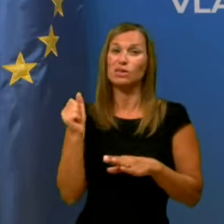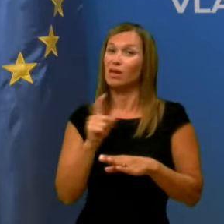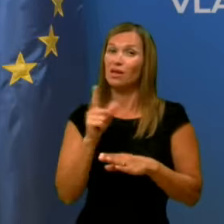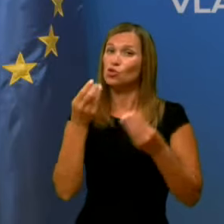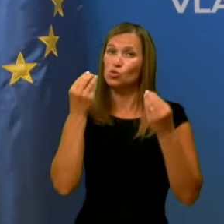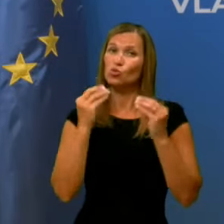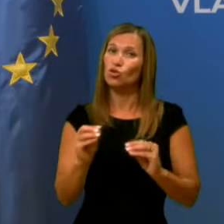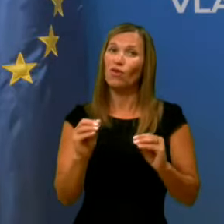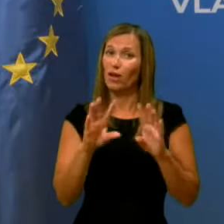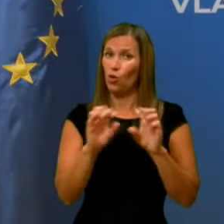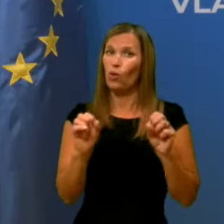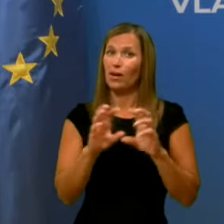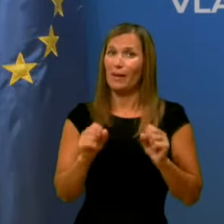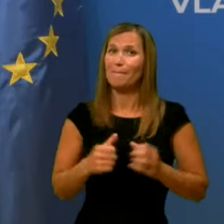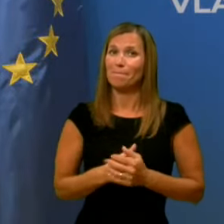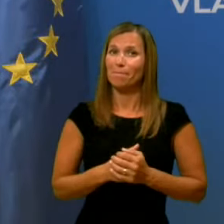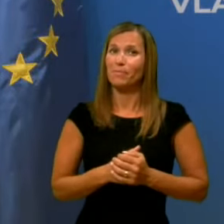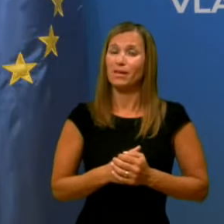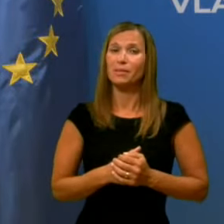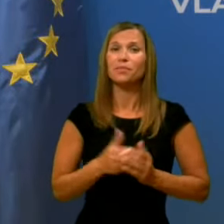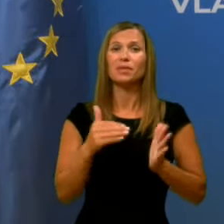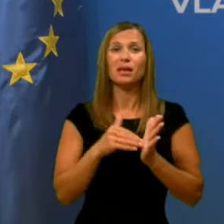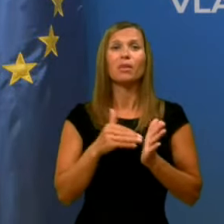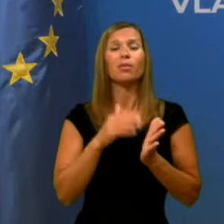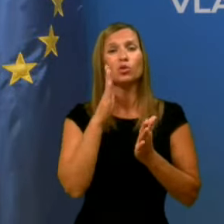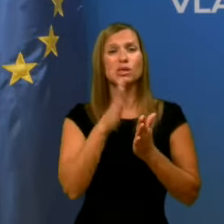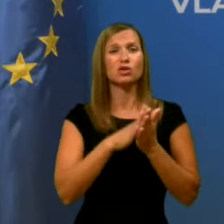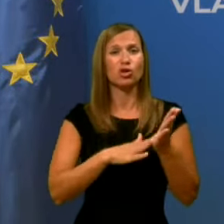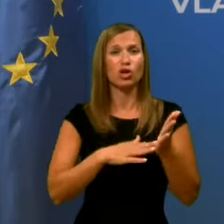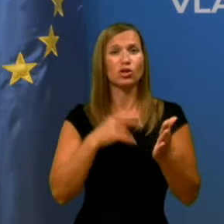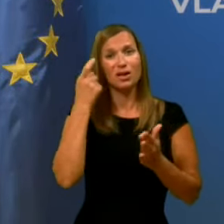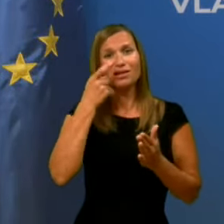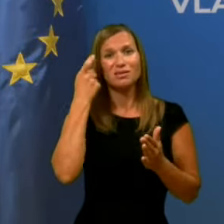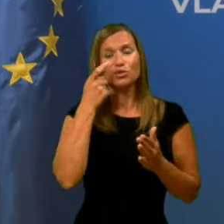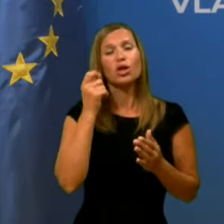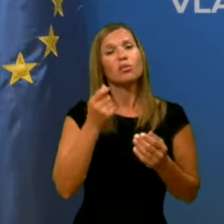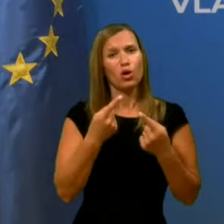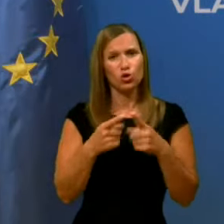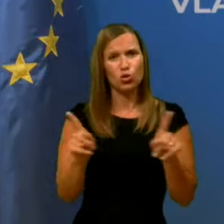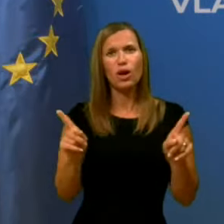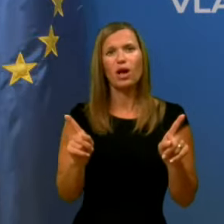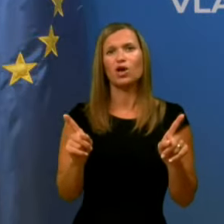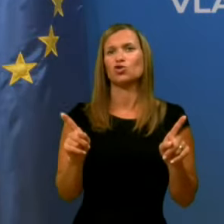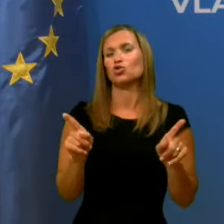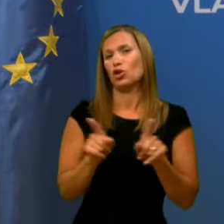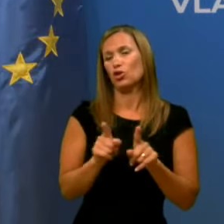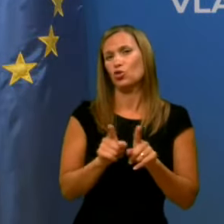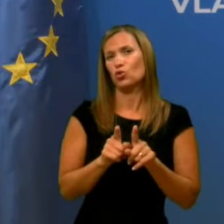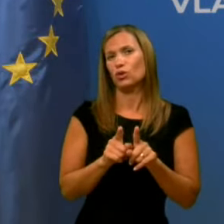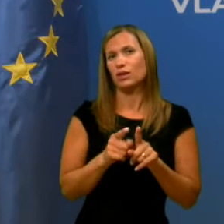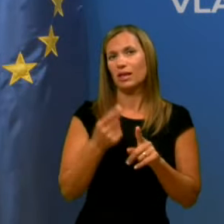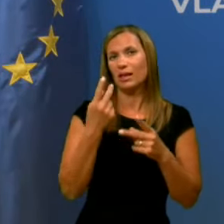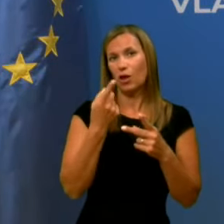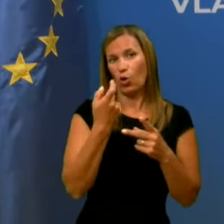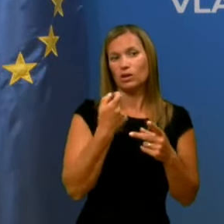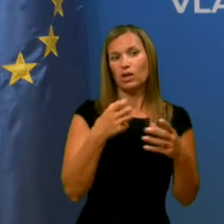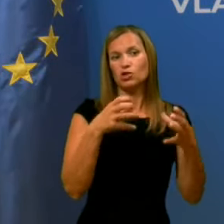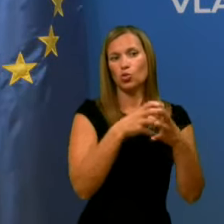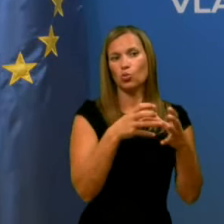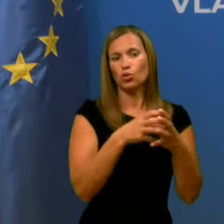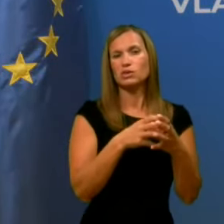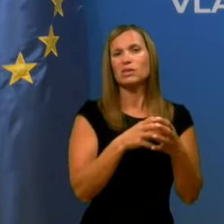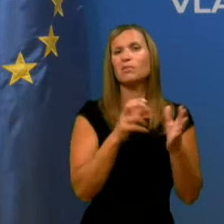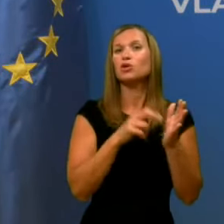bi jih morali spoštovati. Tako da je treba bo začeti razmišljati malo drugače, tudi strani skupnosti in pa